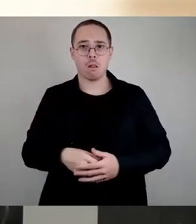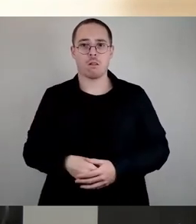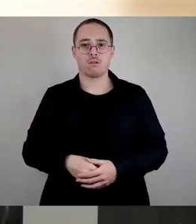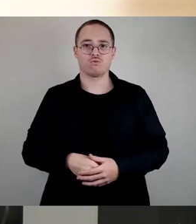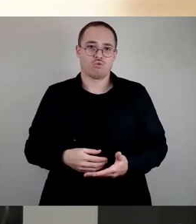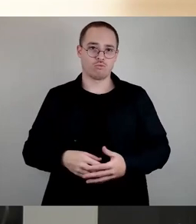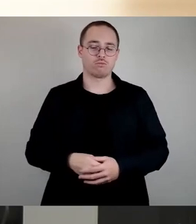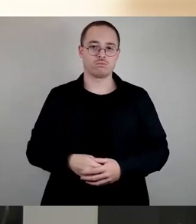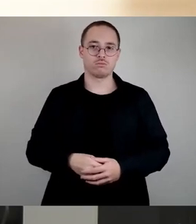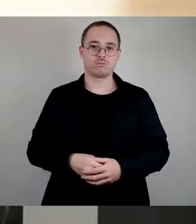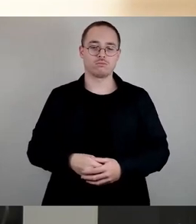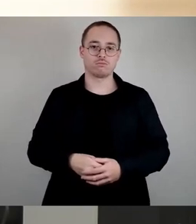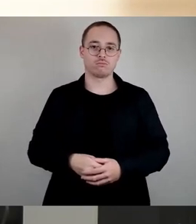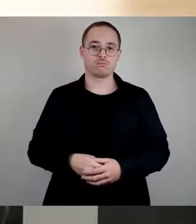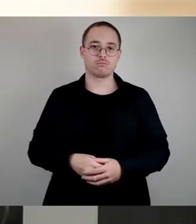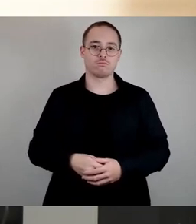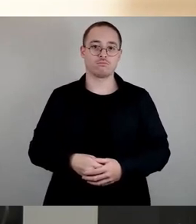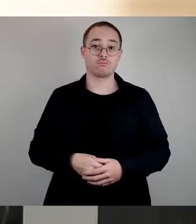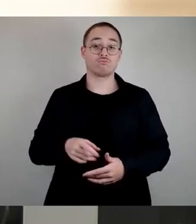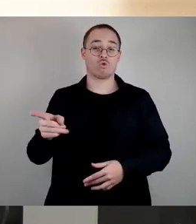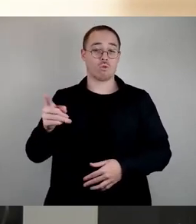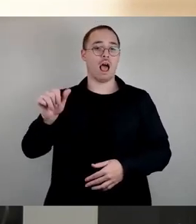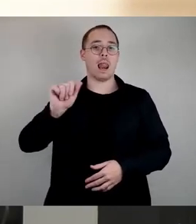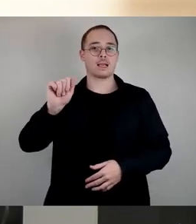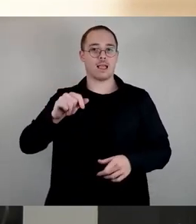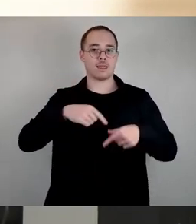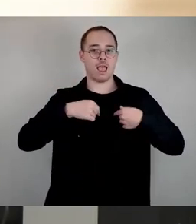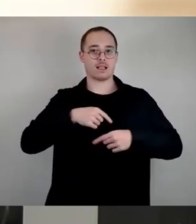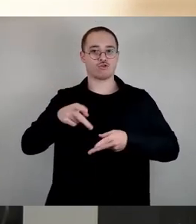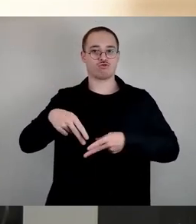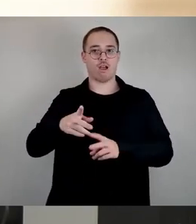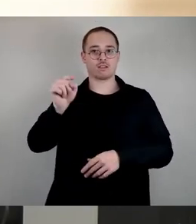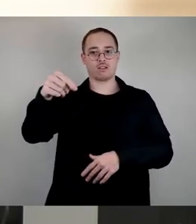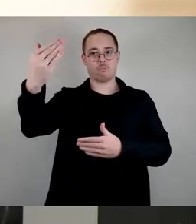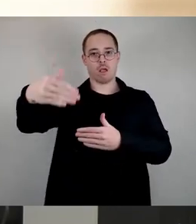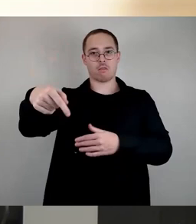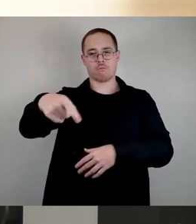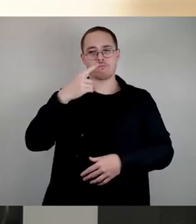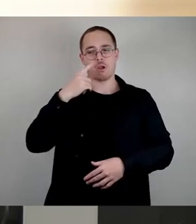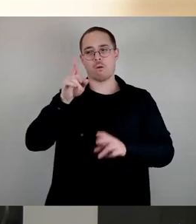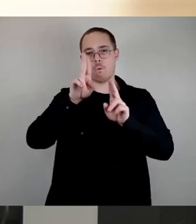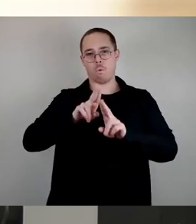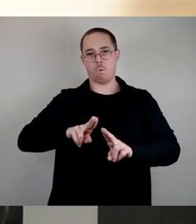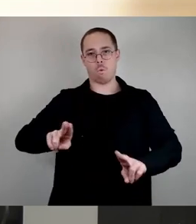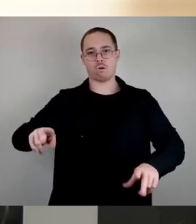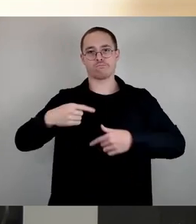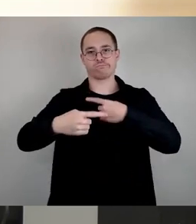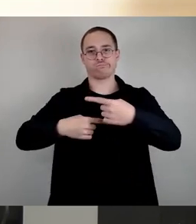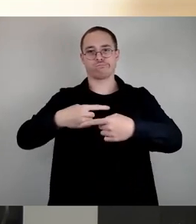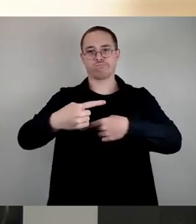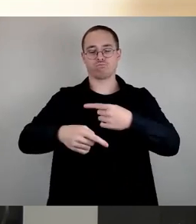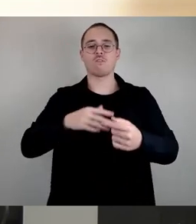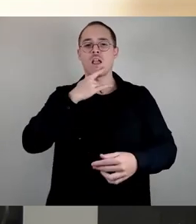am Ende der Alexander Herzenstraße, dort wird sich alles ruhig einpegeln, denken wir. Viele Klotscher werden Sympathie zeigen.